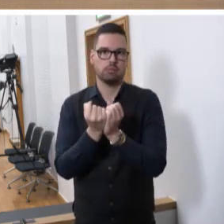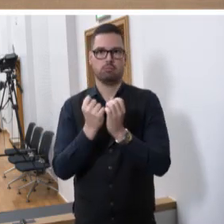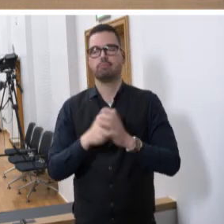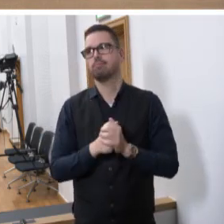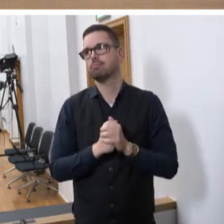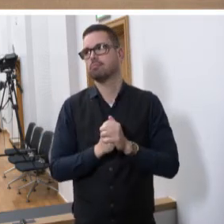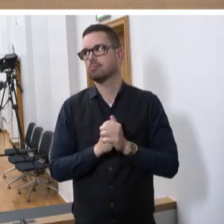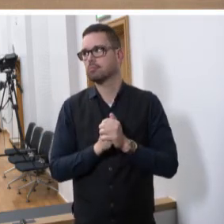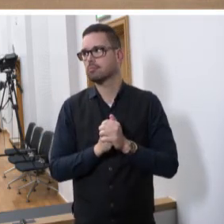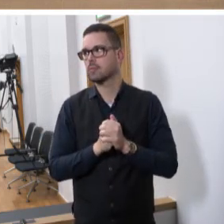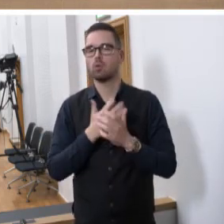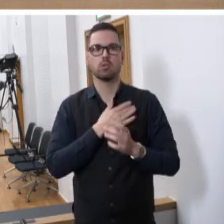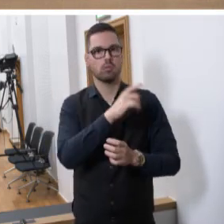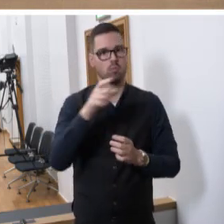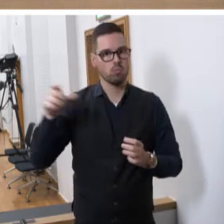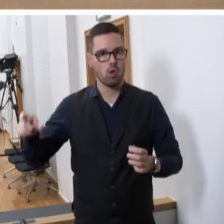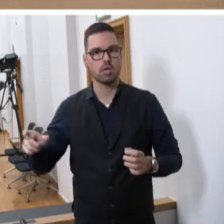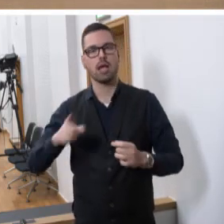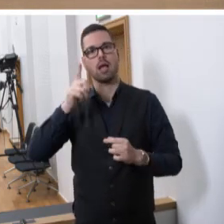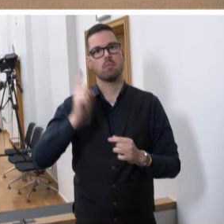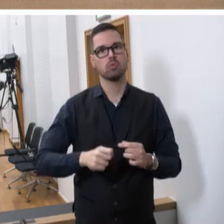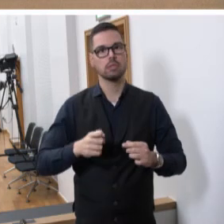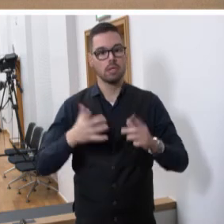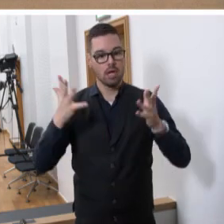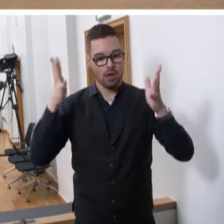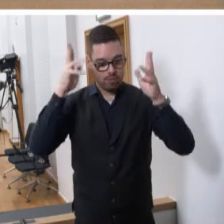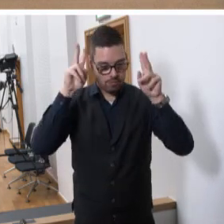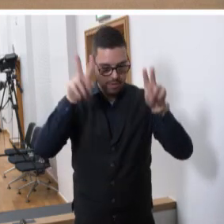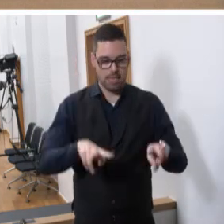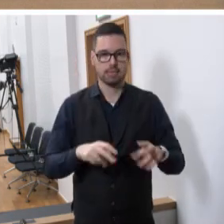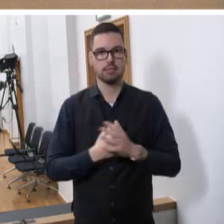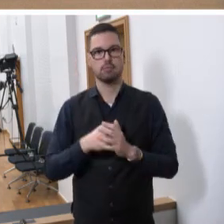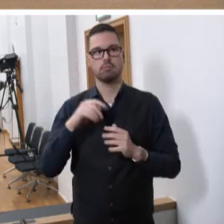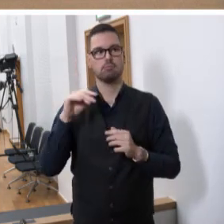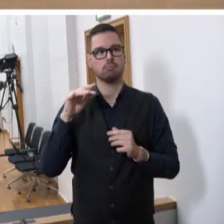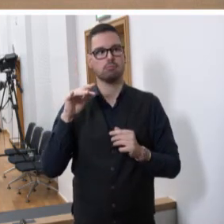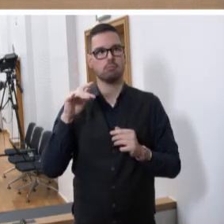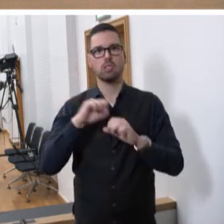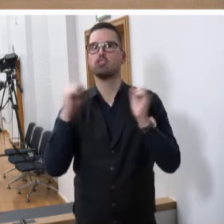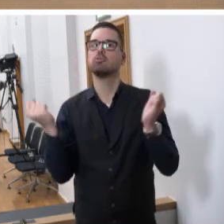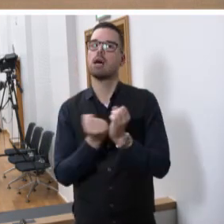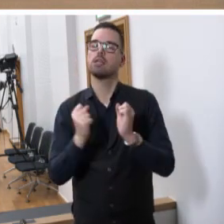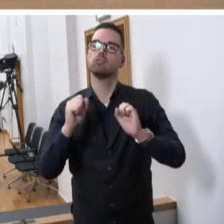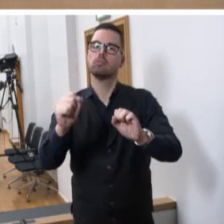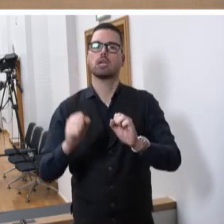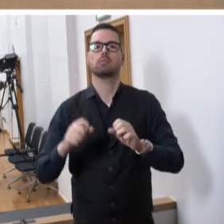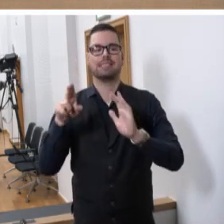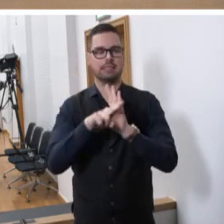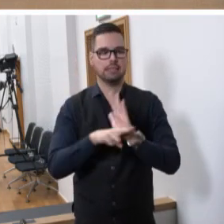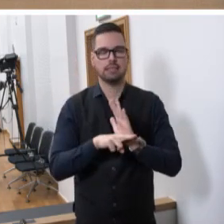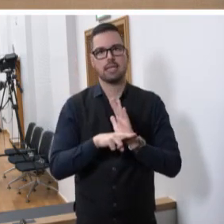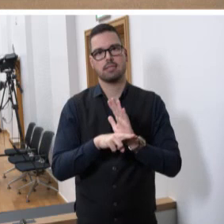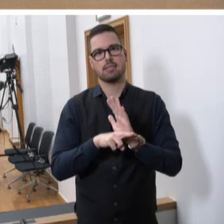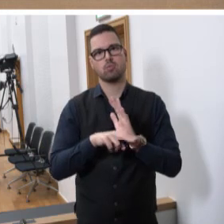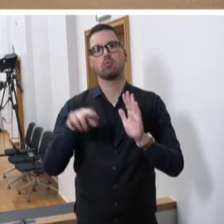Handelns. Unsere Bürgerinnen und Bürger, die müssen sich eben darauf verlassen können, dass staatliches Handeln mit den geltenden Gesetzen und